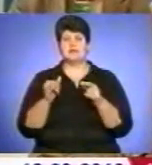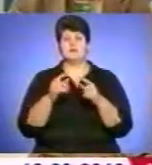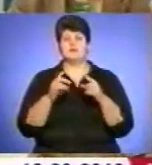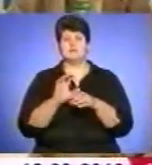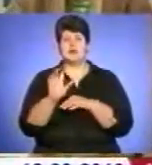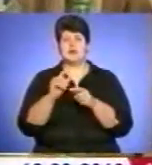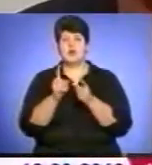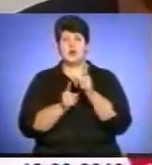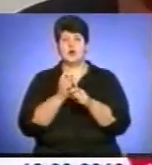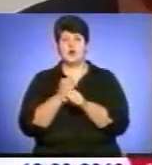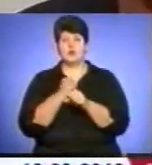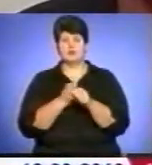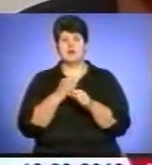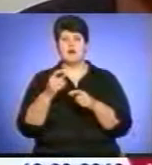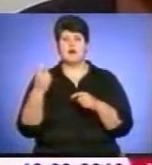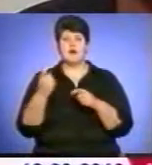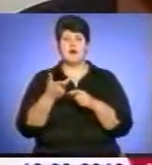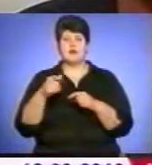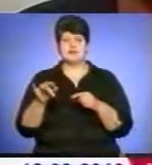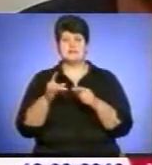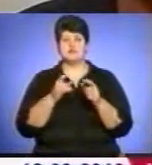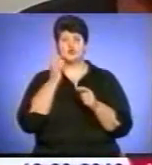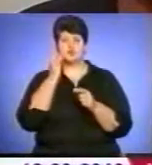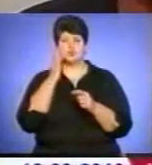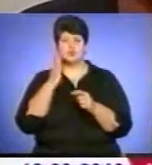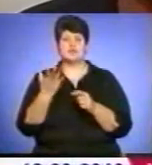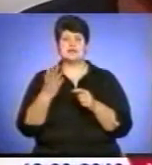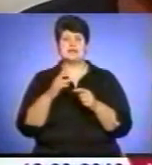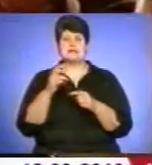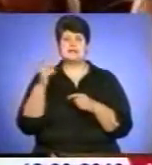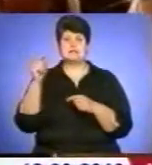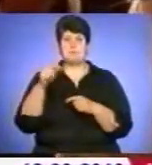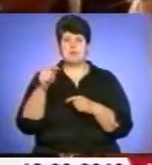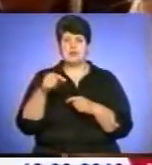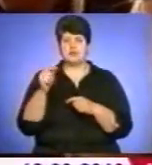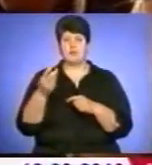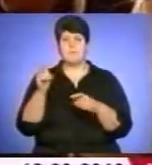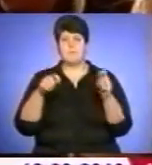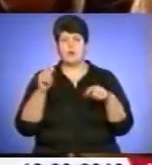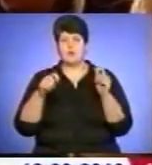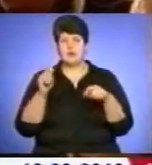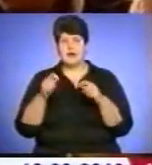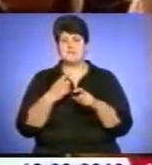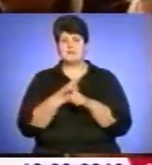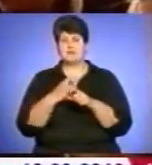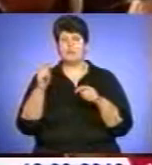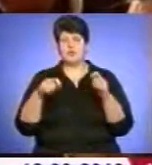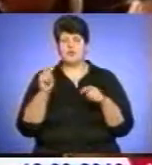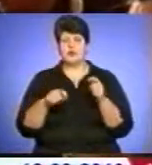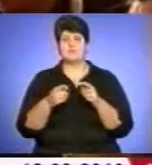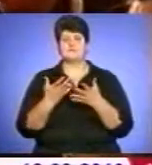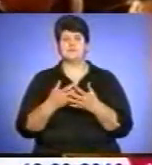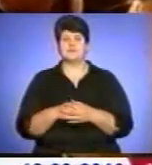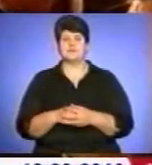галузі, зокрема виробництва цукру, спирту, пива і молока. Скоротили виробництво м'ясопереробна і хлібопекарська галузі.